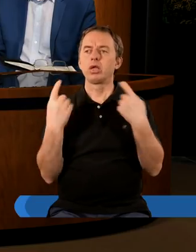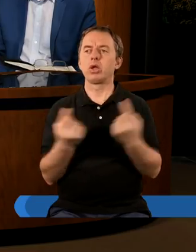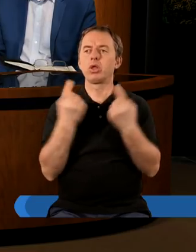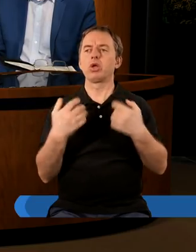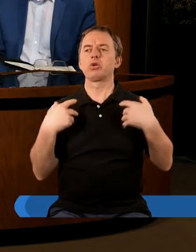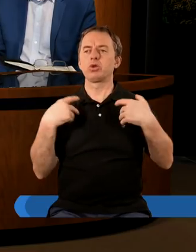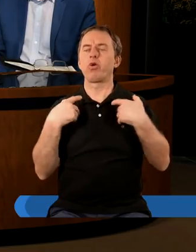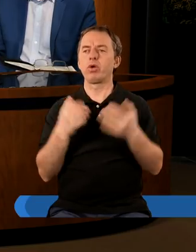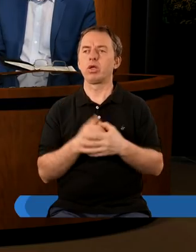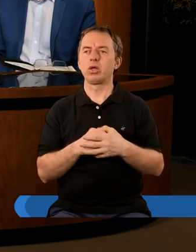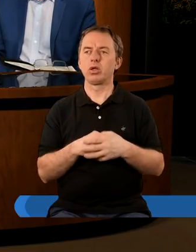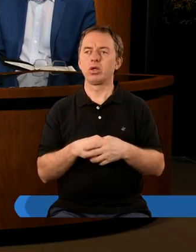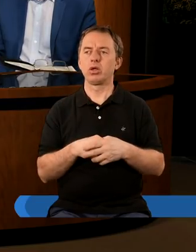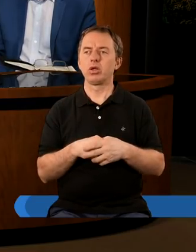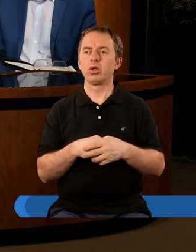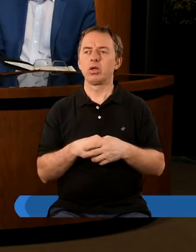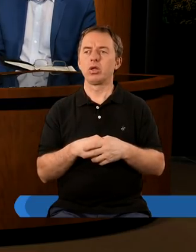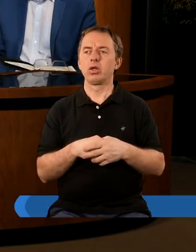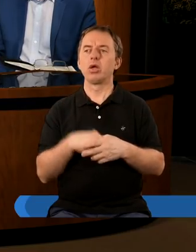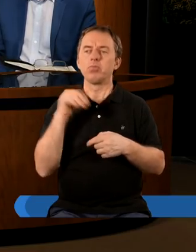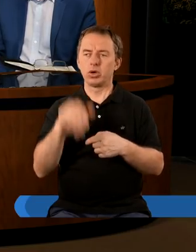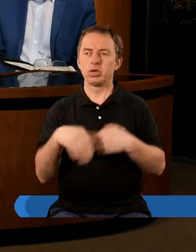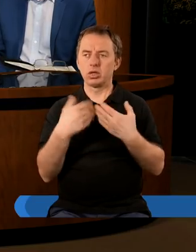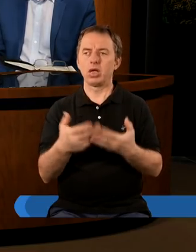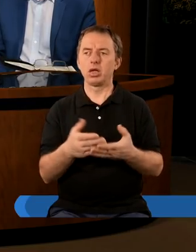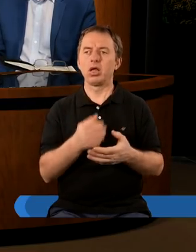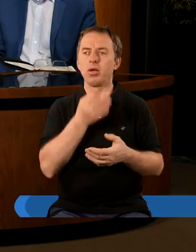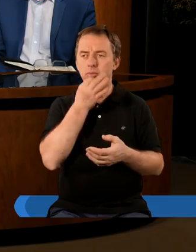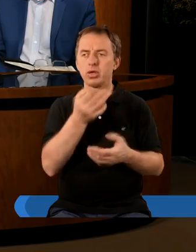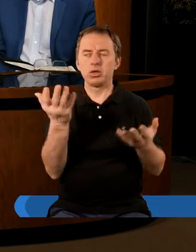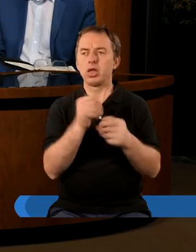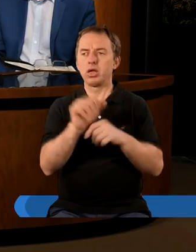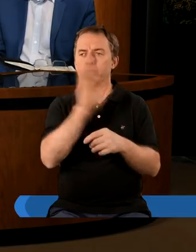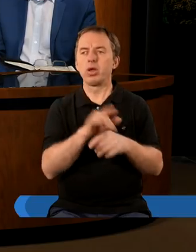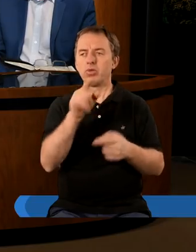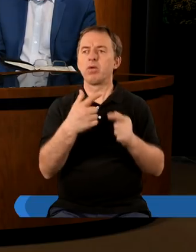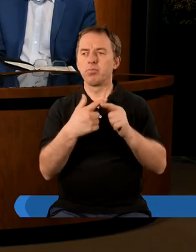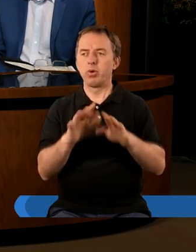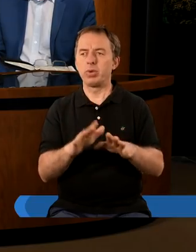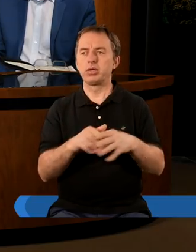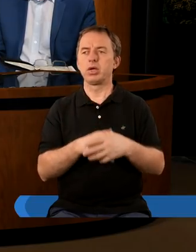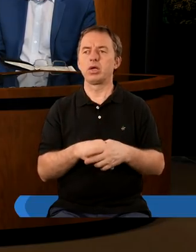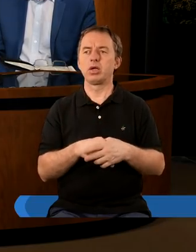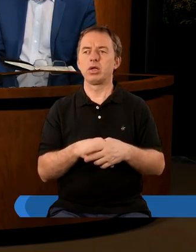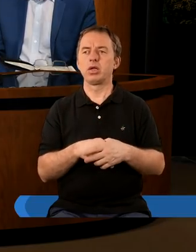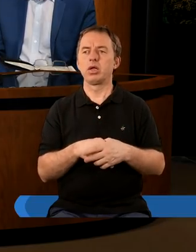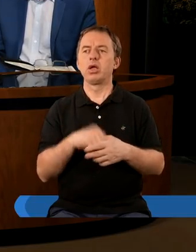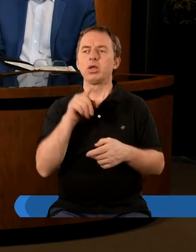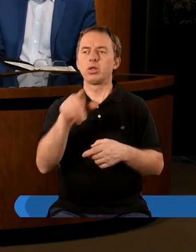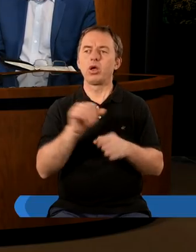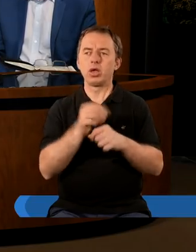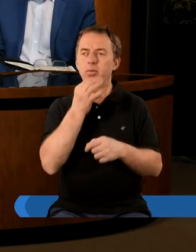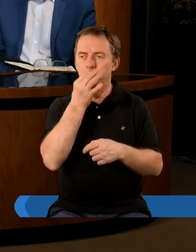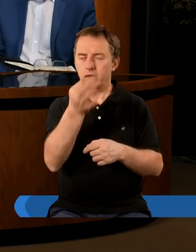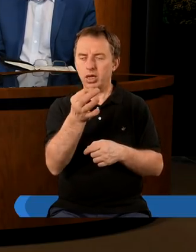sytuacji życiowej, na pewno zadaje sobie pytanie, gdzie jest Bóg w tym momencie. Ale to